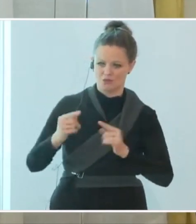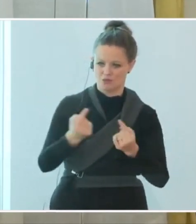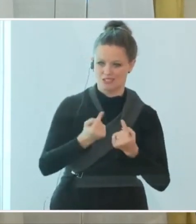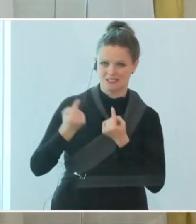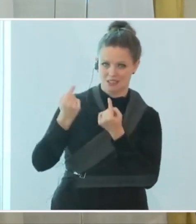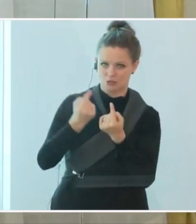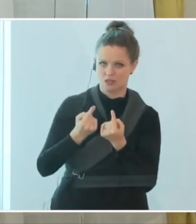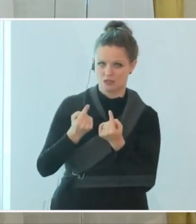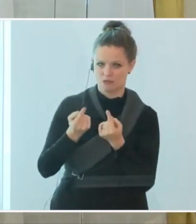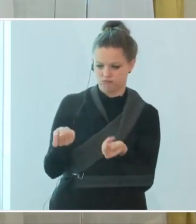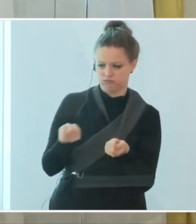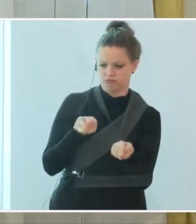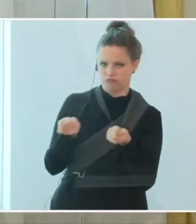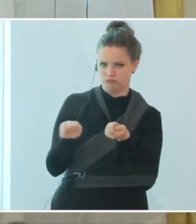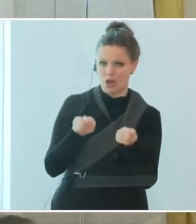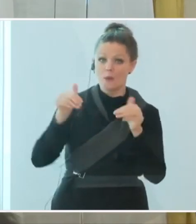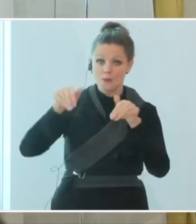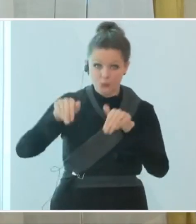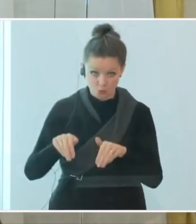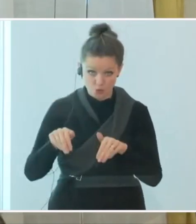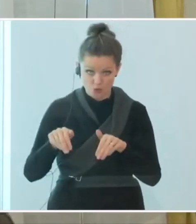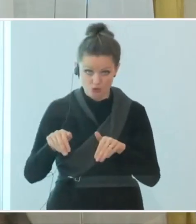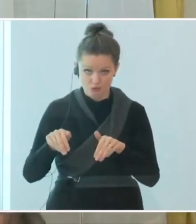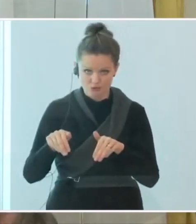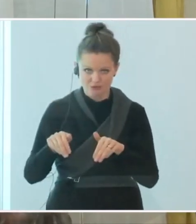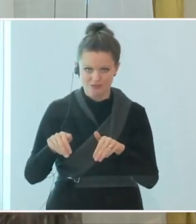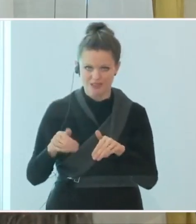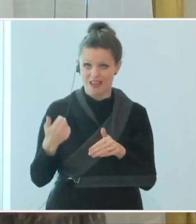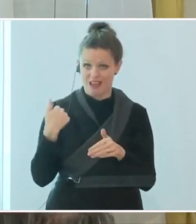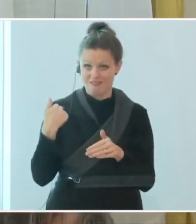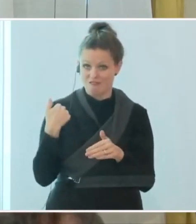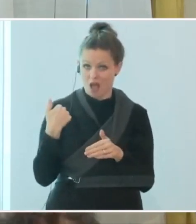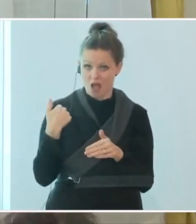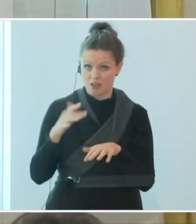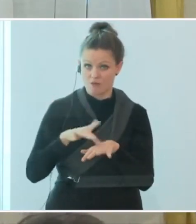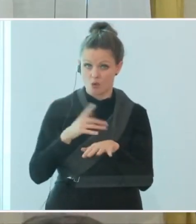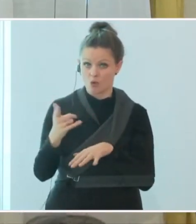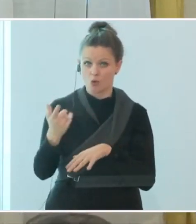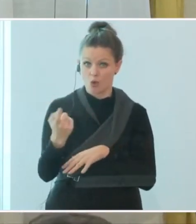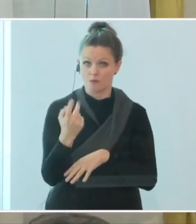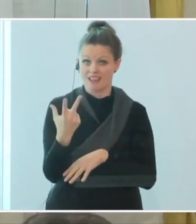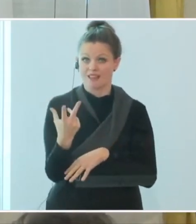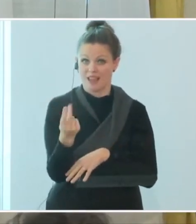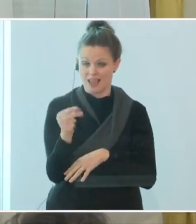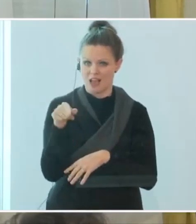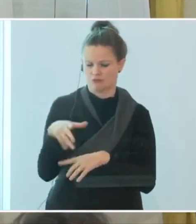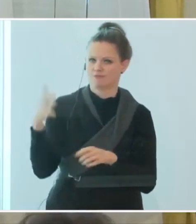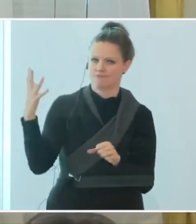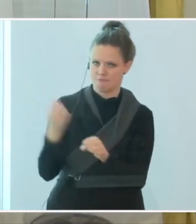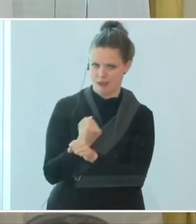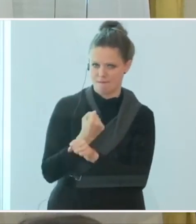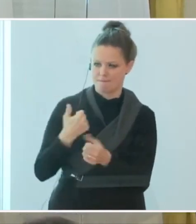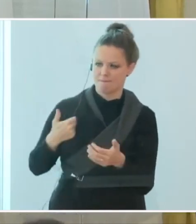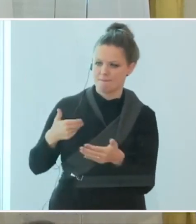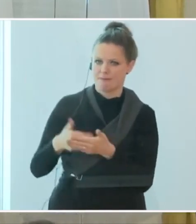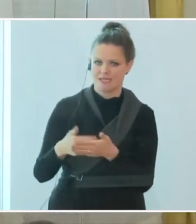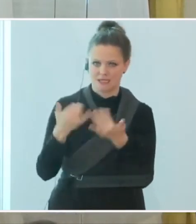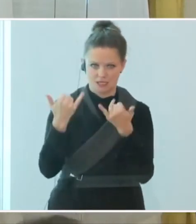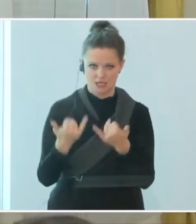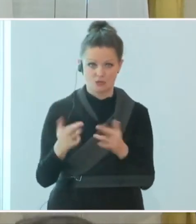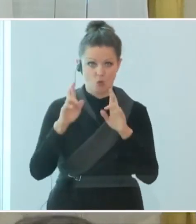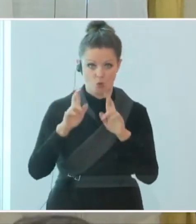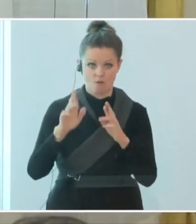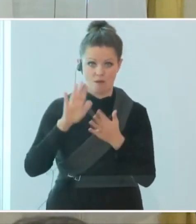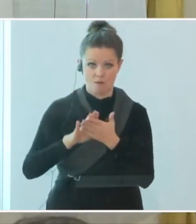in den Griff zu kriegen, diese drohenden Triagen zu vermeiden, das ist gelungen, bisher zumindest. Ich hoffe, es